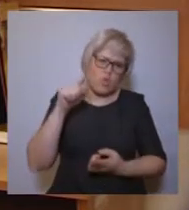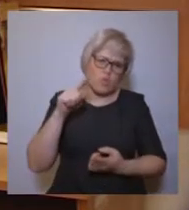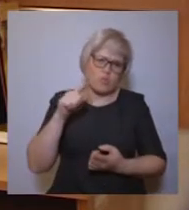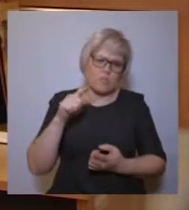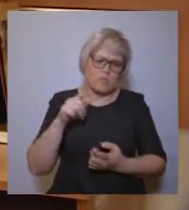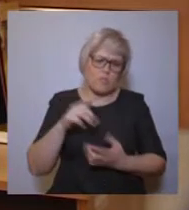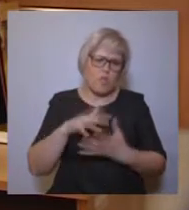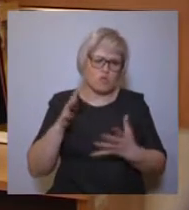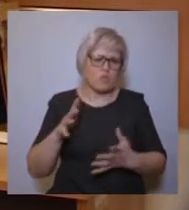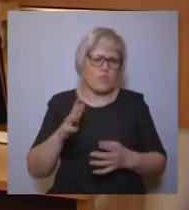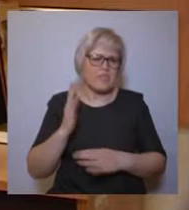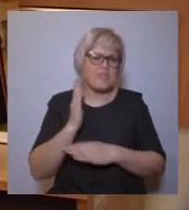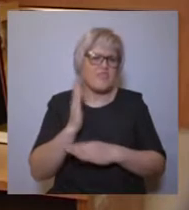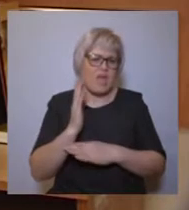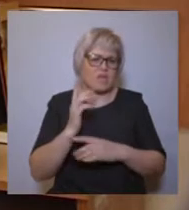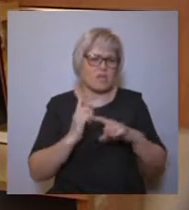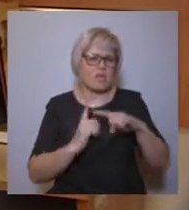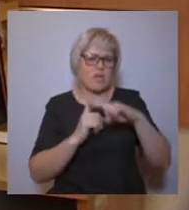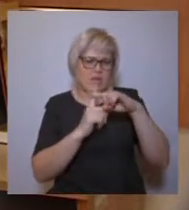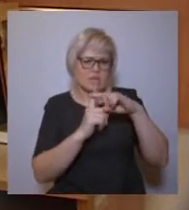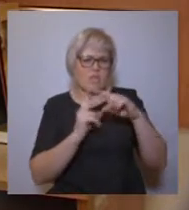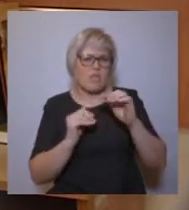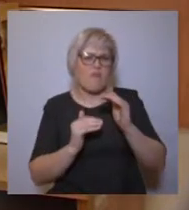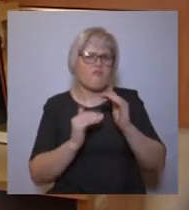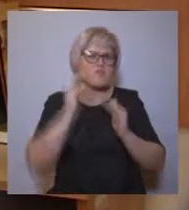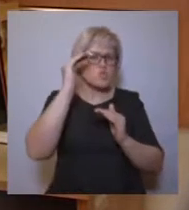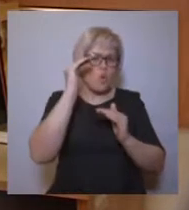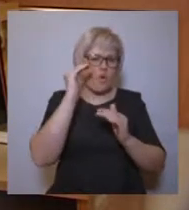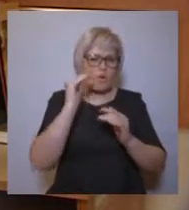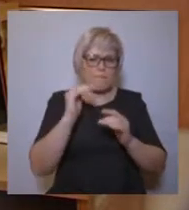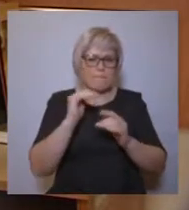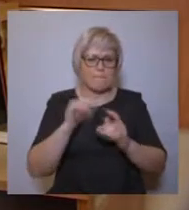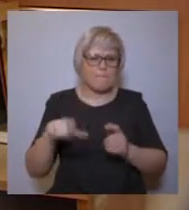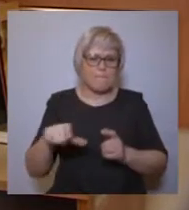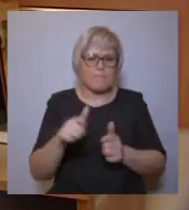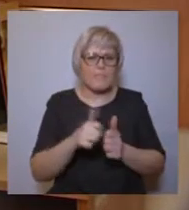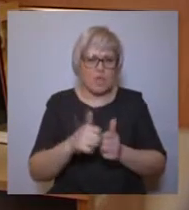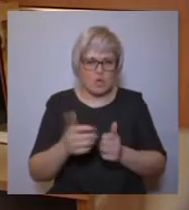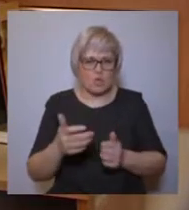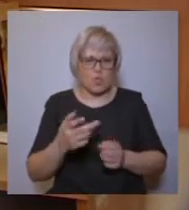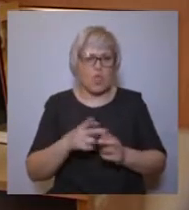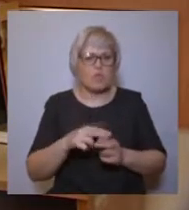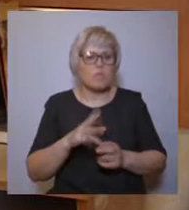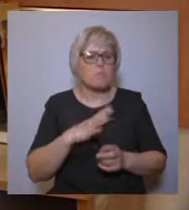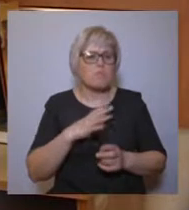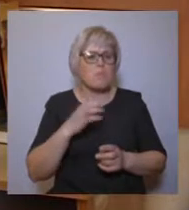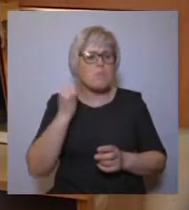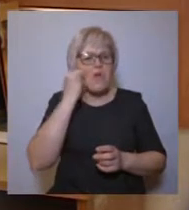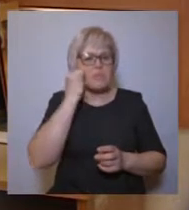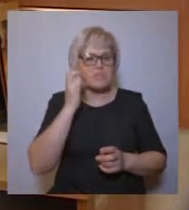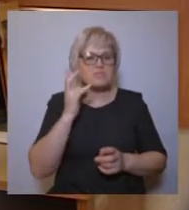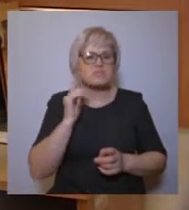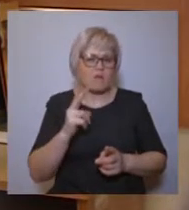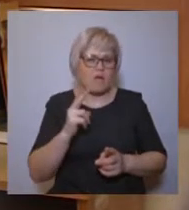края. И как пишет известный историк церкви Своловский,